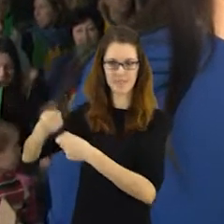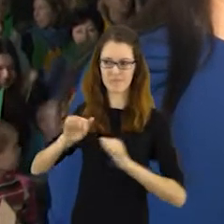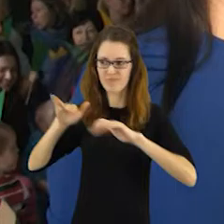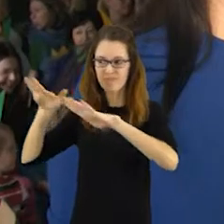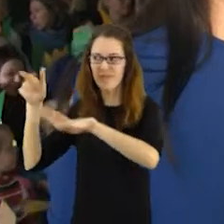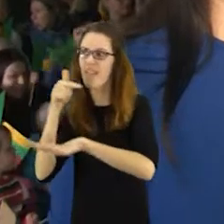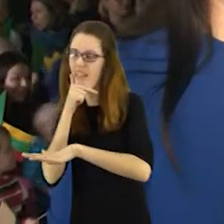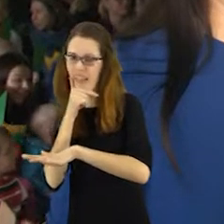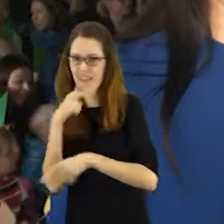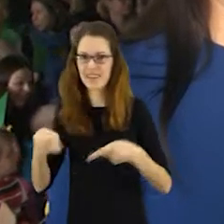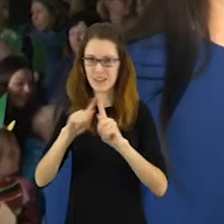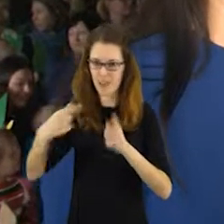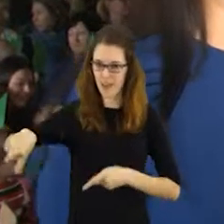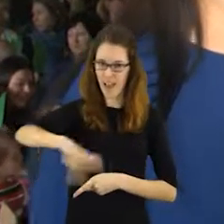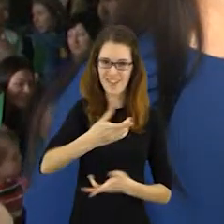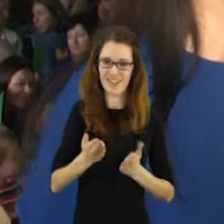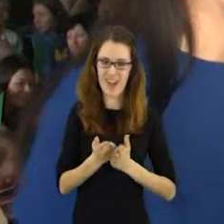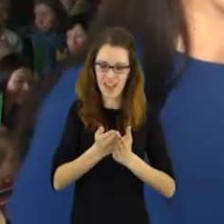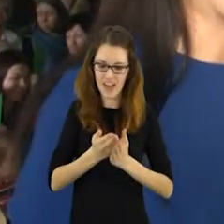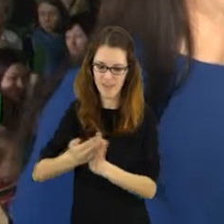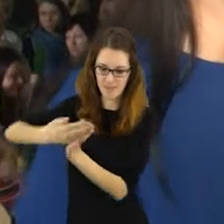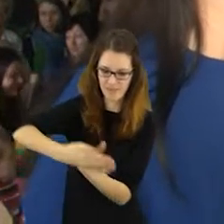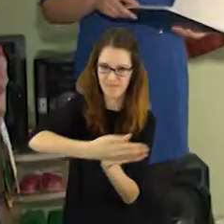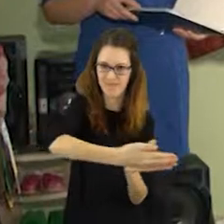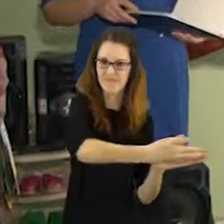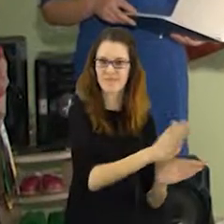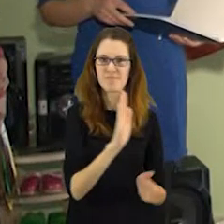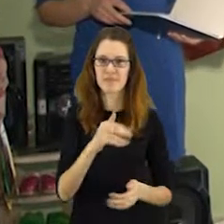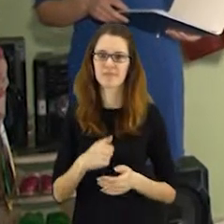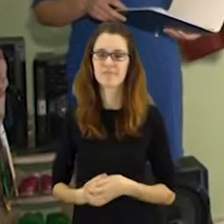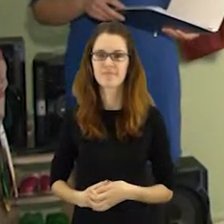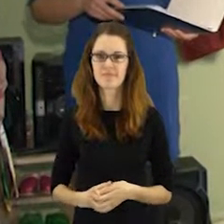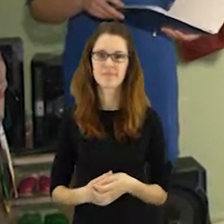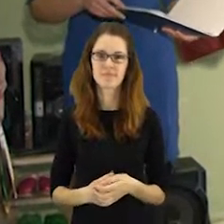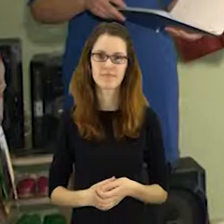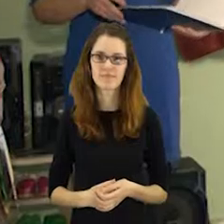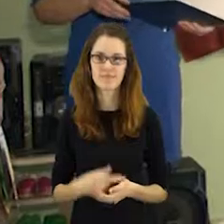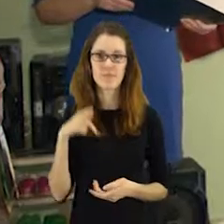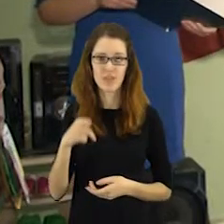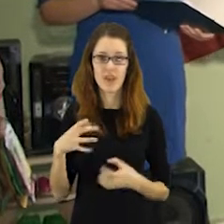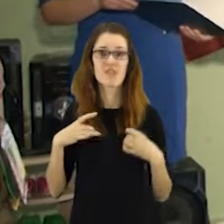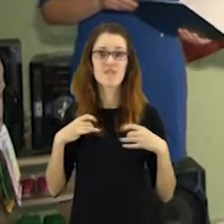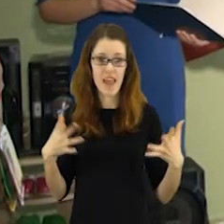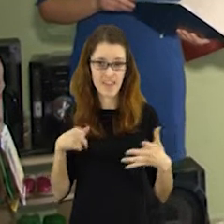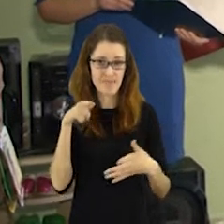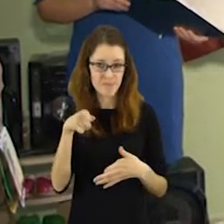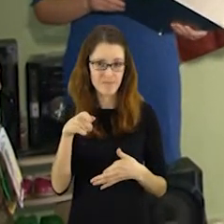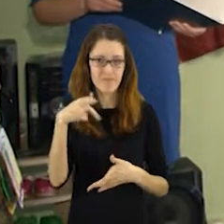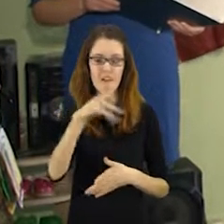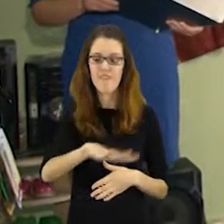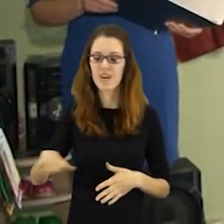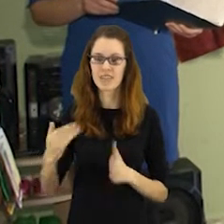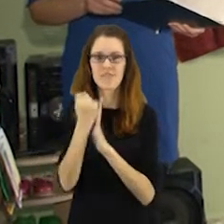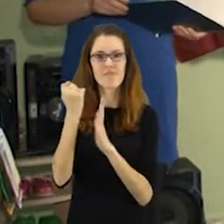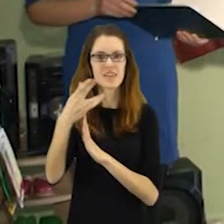inscenizacija, laivelių plukdymas nemonų. Nao minėjimo metu kiek vyresni vaikai net deklamavo trumpusiai